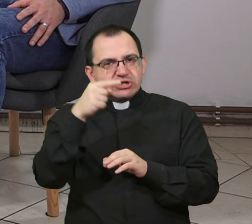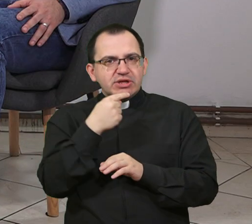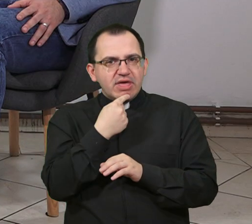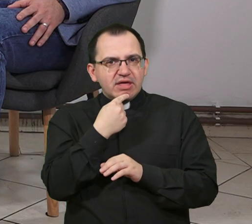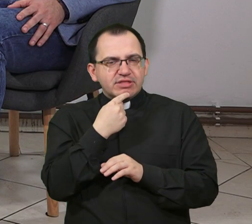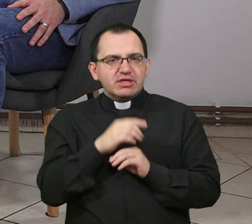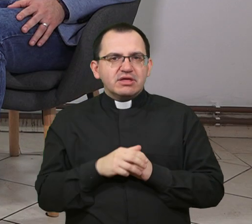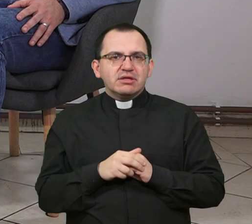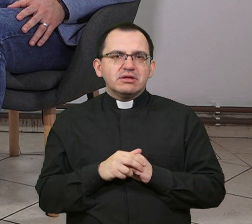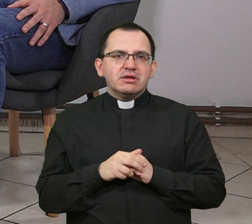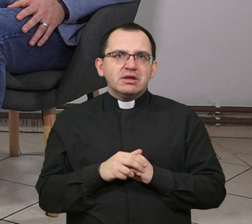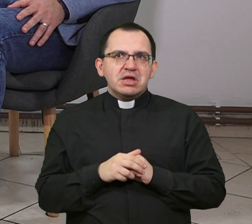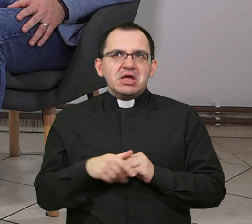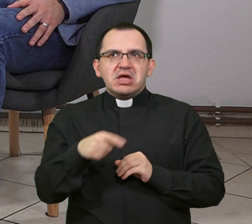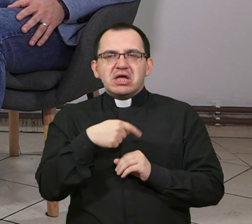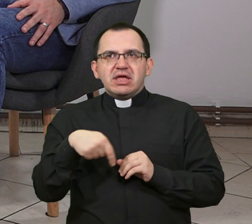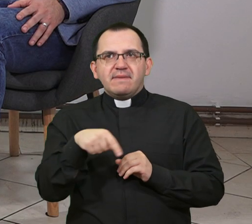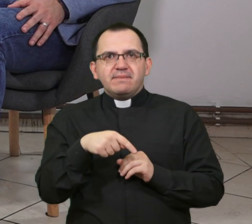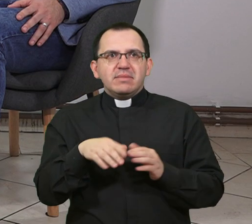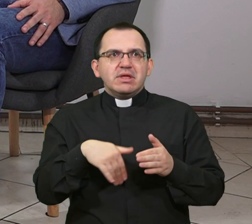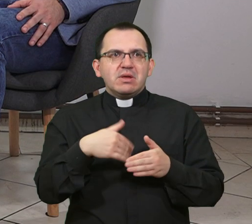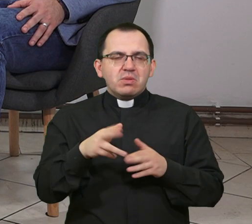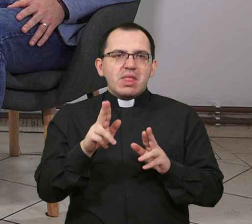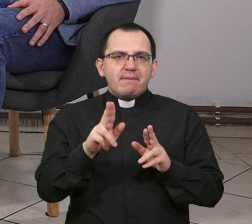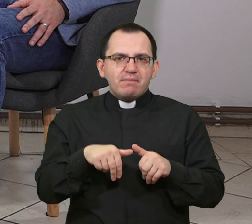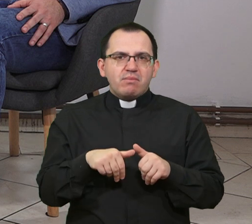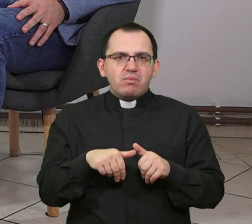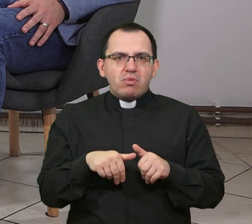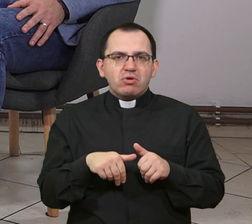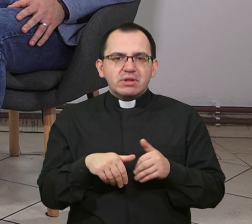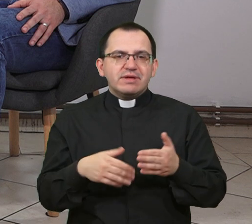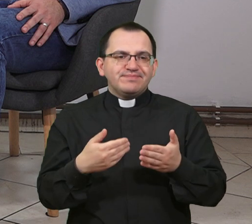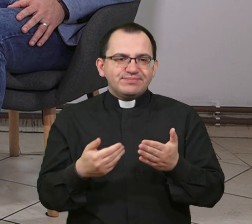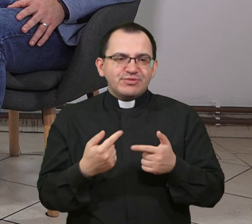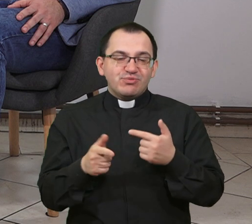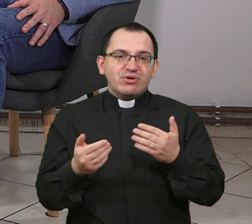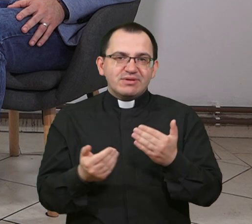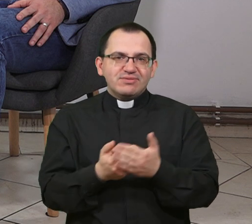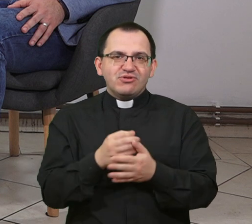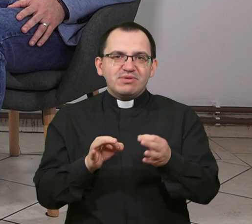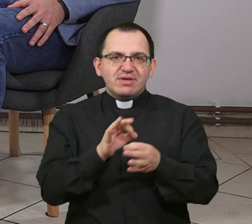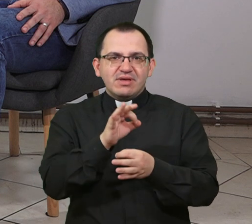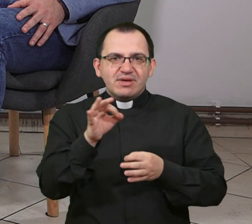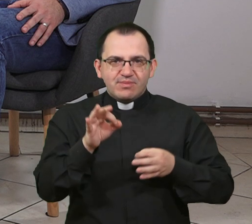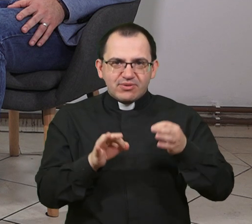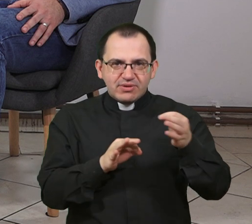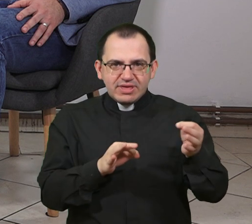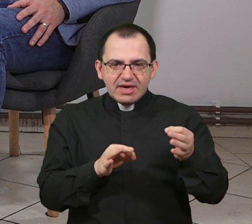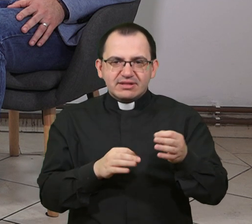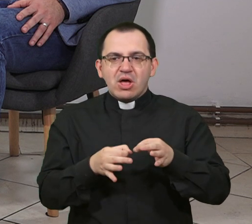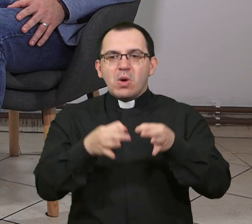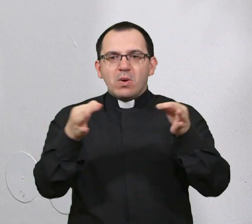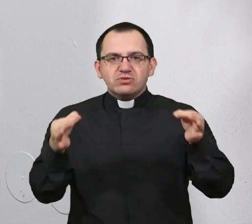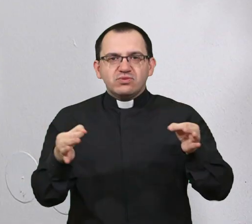Mi smo bili u mogućnosti po tom novom projektu društvenog poduzetništva otvoriti